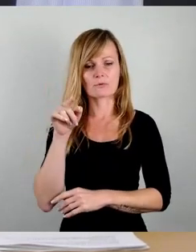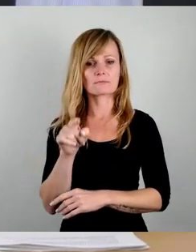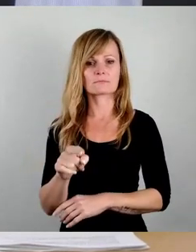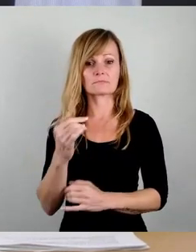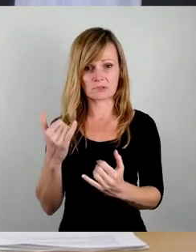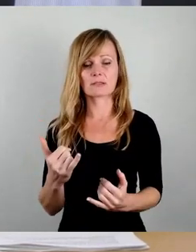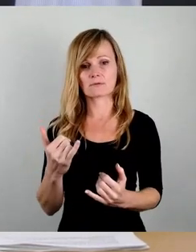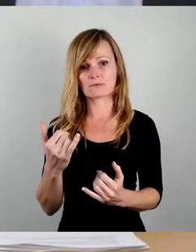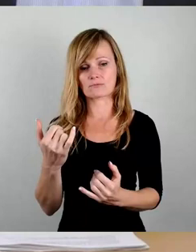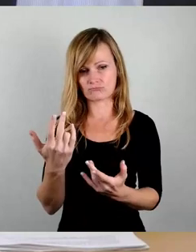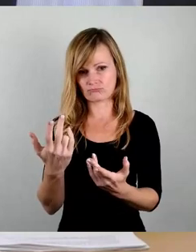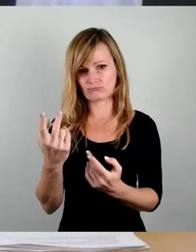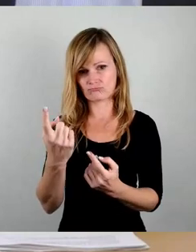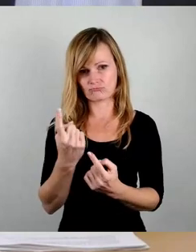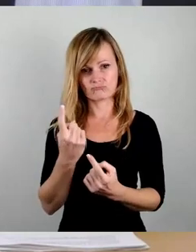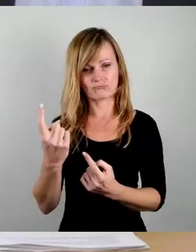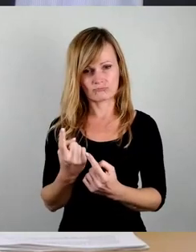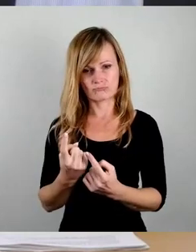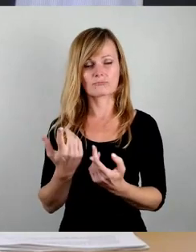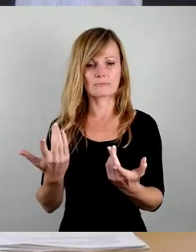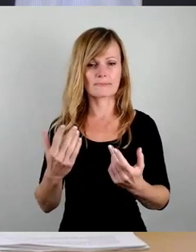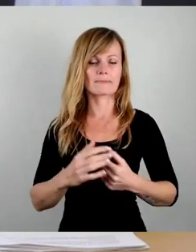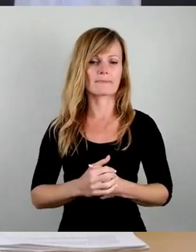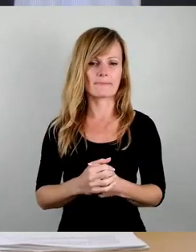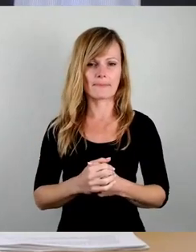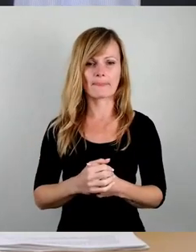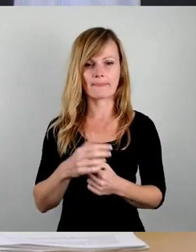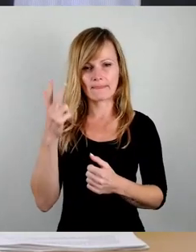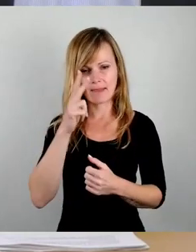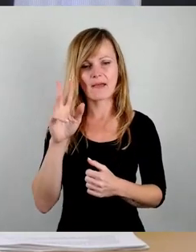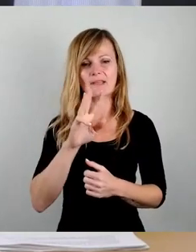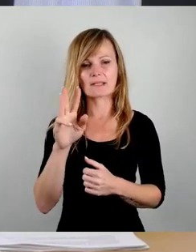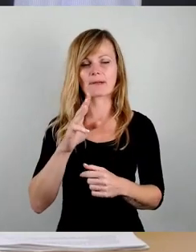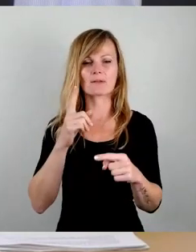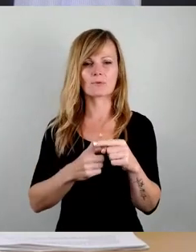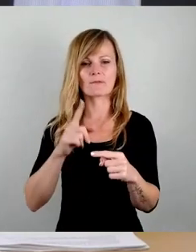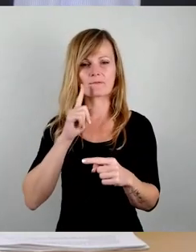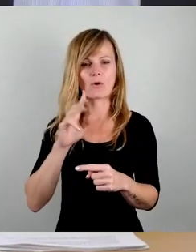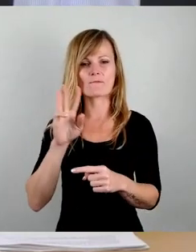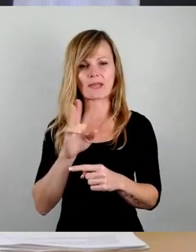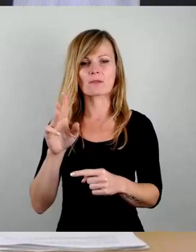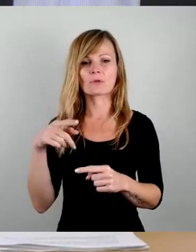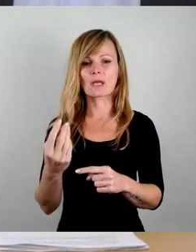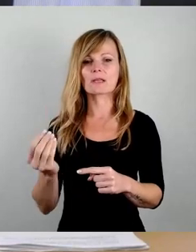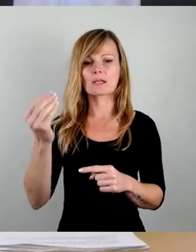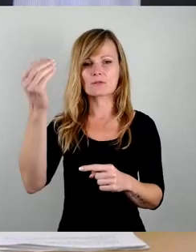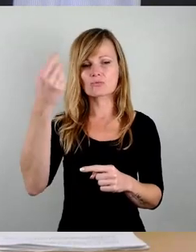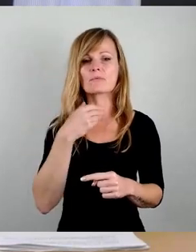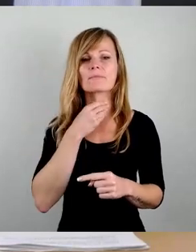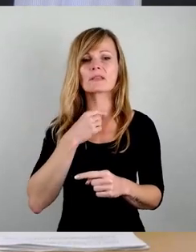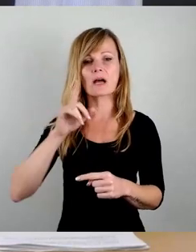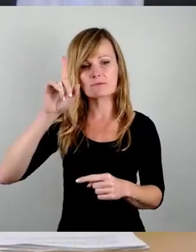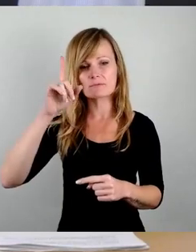der größeren Fraktion aufrufen würde. Herr Wiedemann und Frau Wendt und alle anderen bei Bedarf müssten wir es dann nochmal anzeigen, ob sie davon